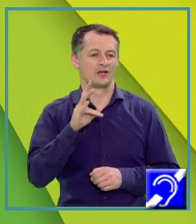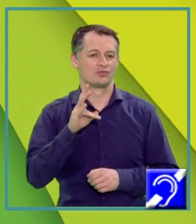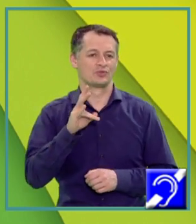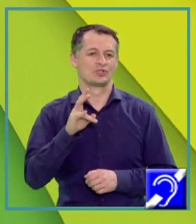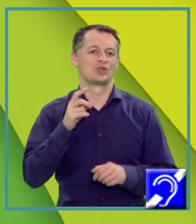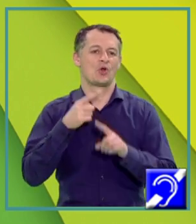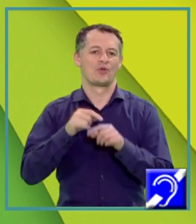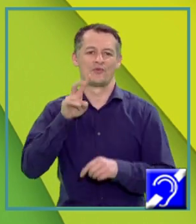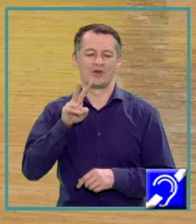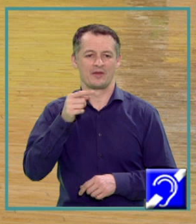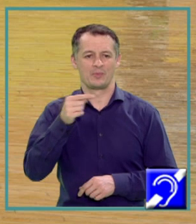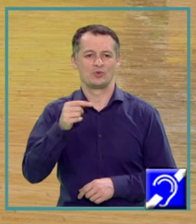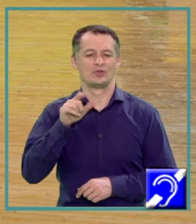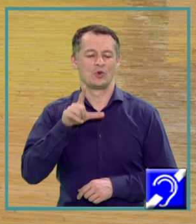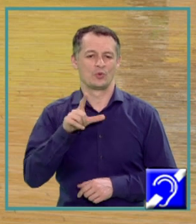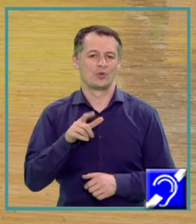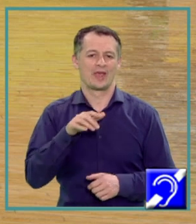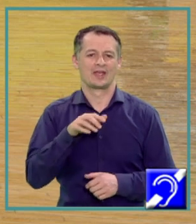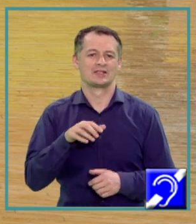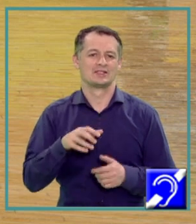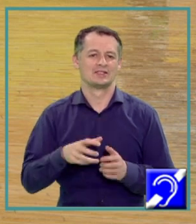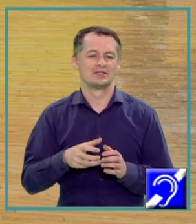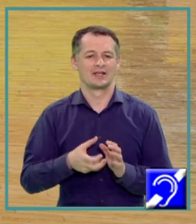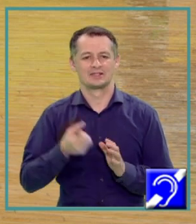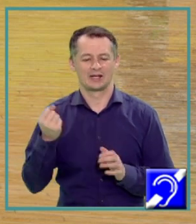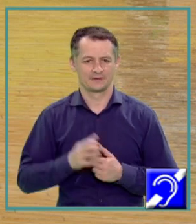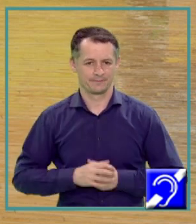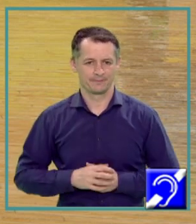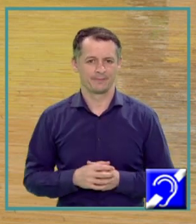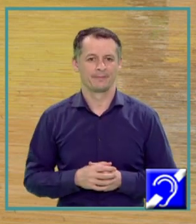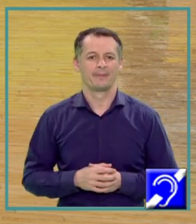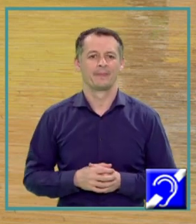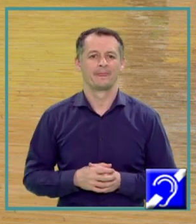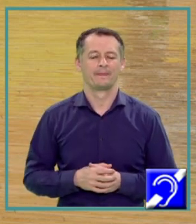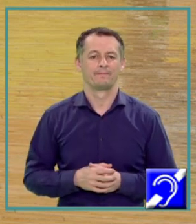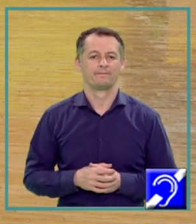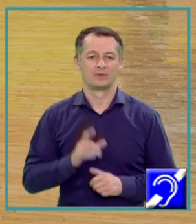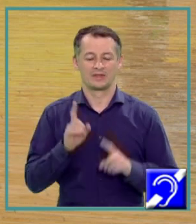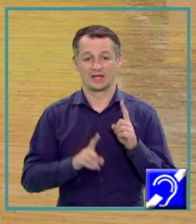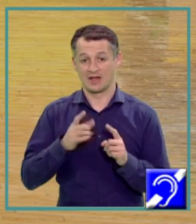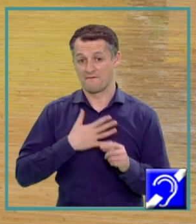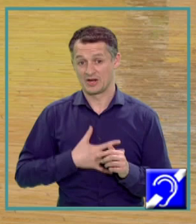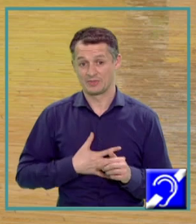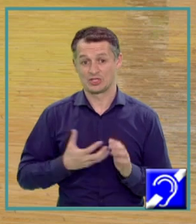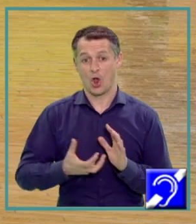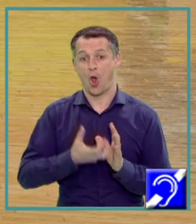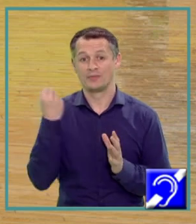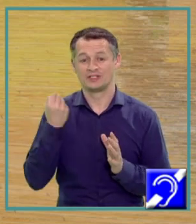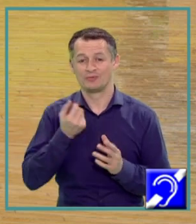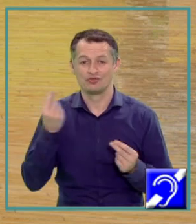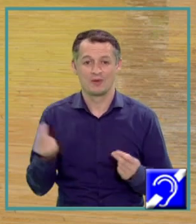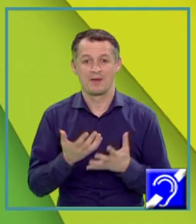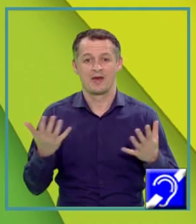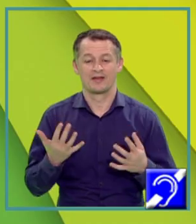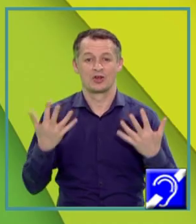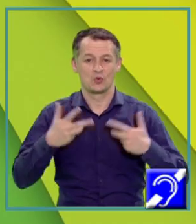că energia cinetică maximă depinde liniar de frecvența radiației incidente Dacă vrem să obținem cea mai mare